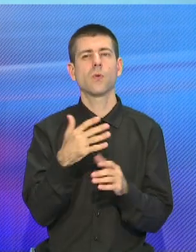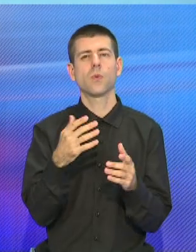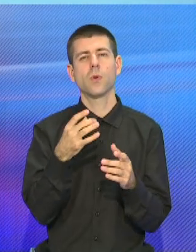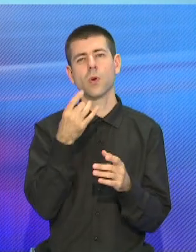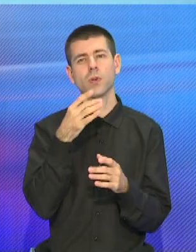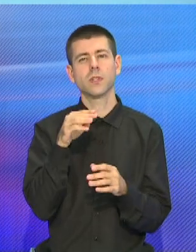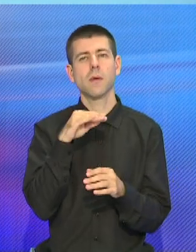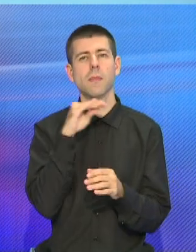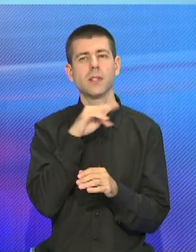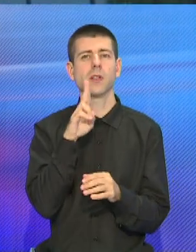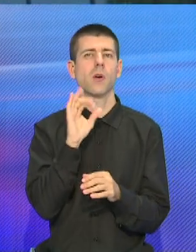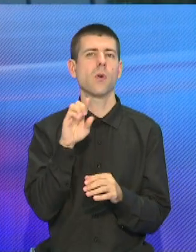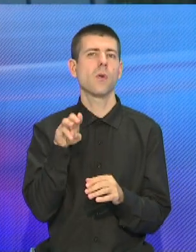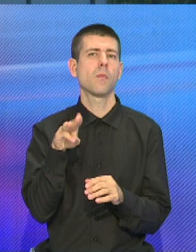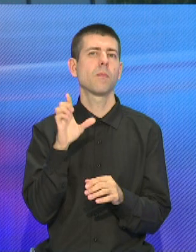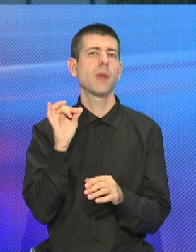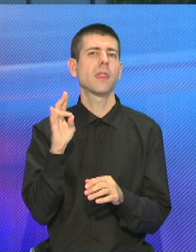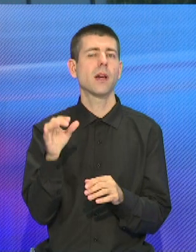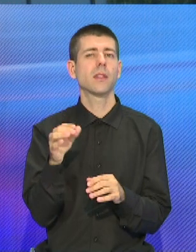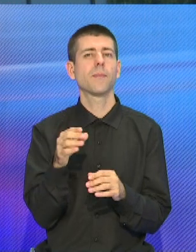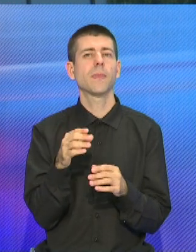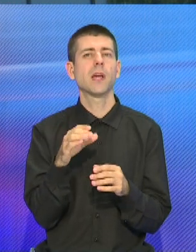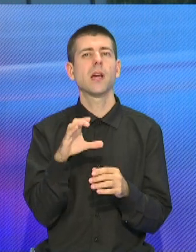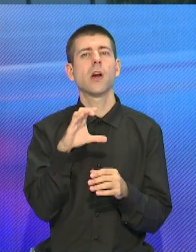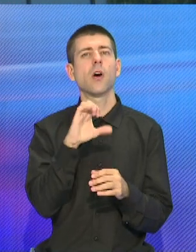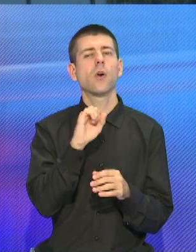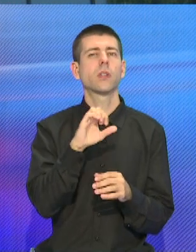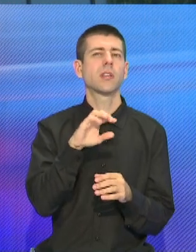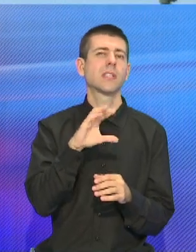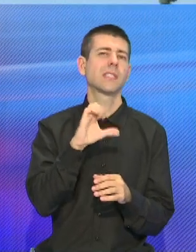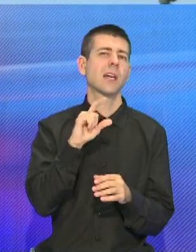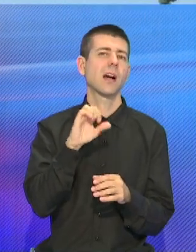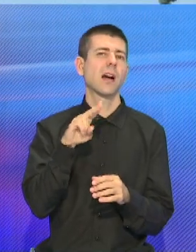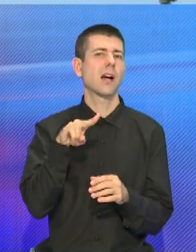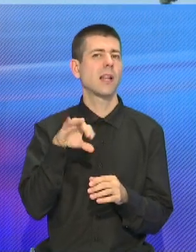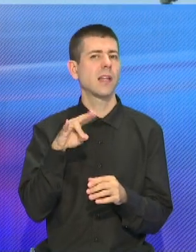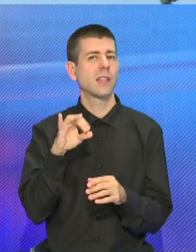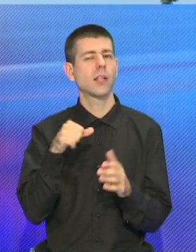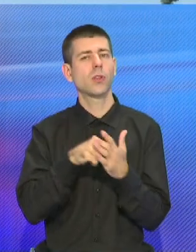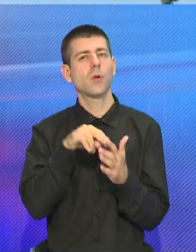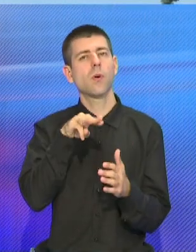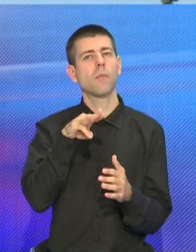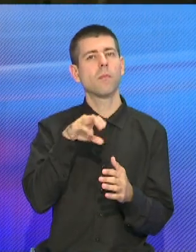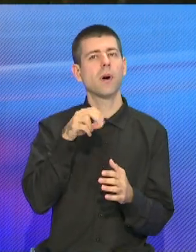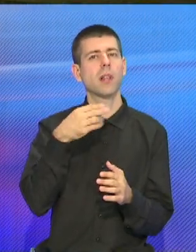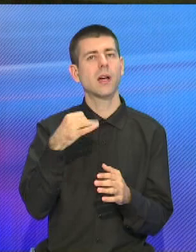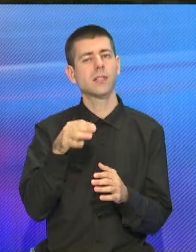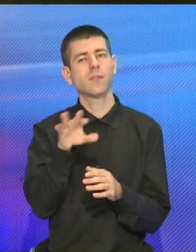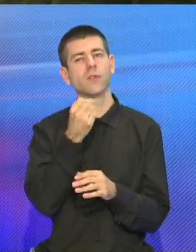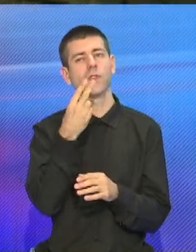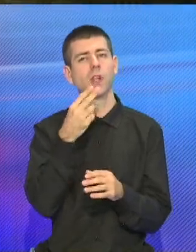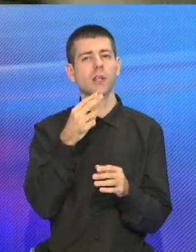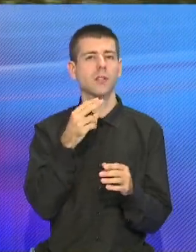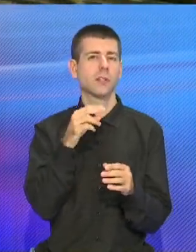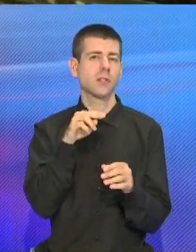предприемства. От Сахалина до Малайзии. На экспортной карте Гродненского мясокомбината сегодня 12 точек, где